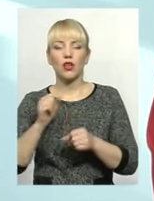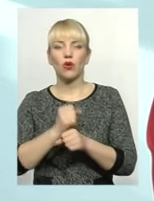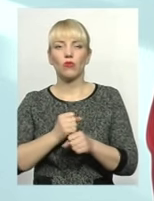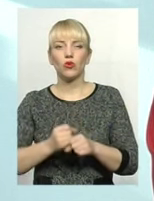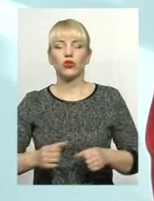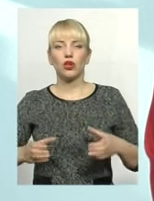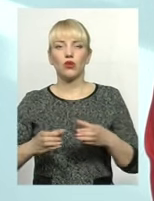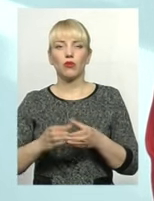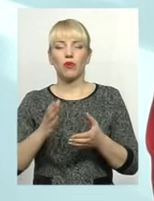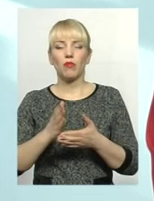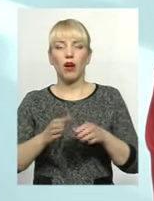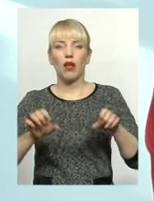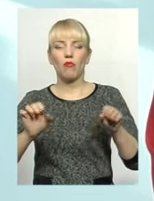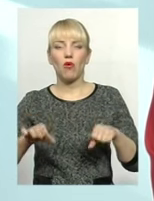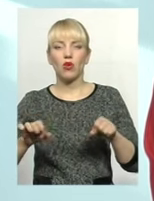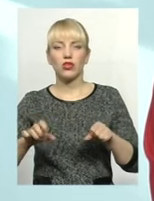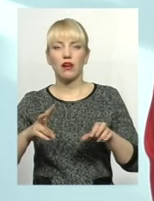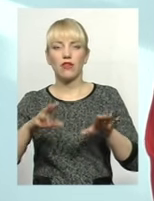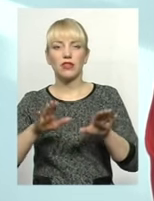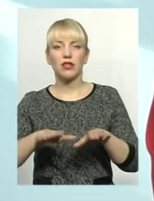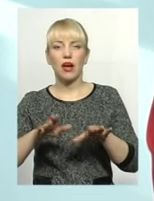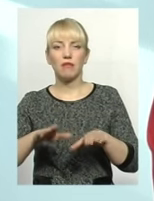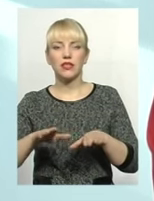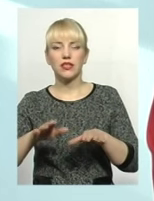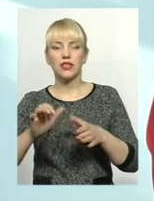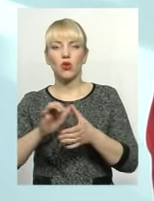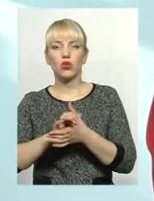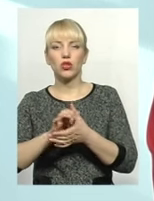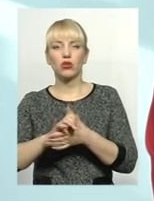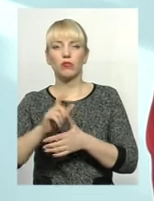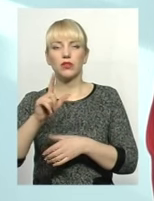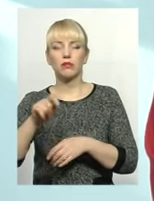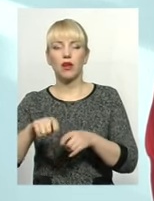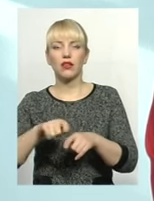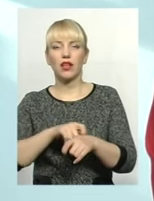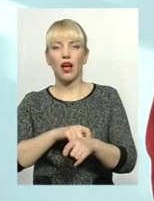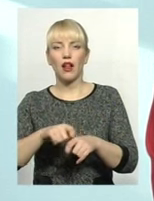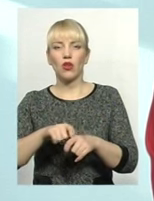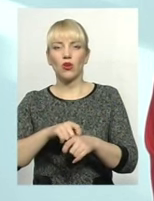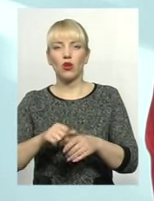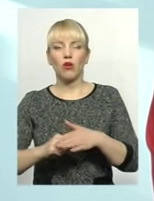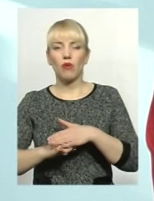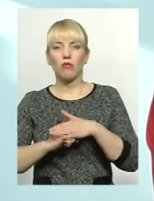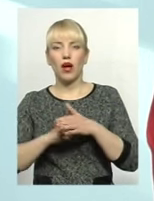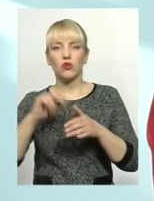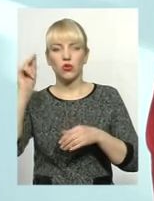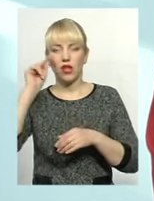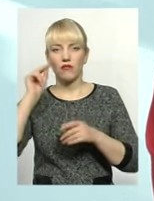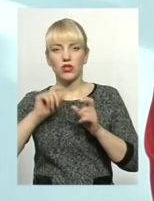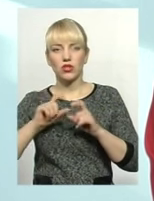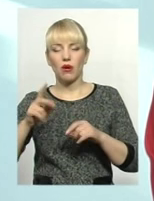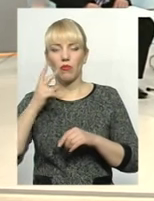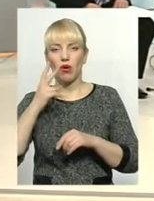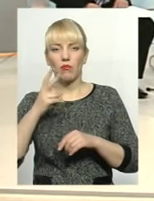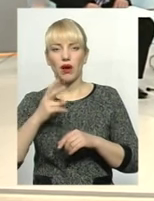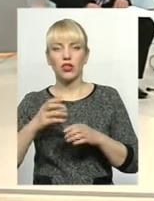має можливість безпосередньо на місці ознайомитися з матеріальною базою навчального закладу, побачити контингент